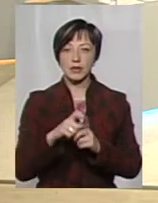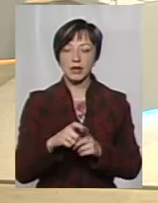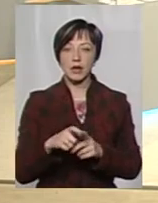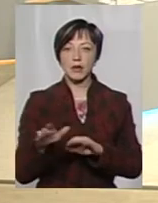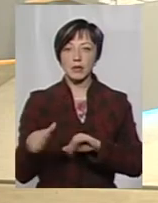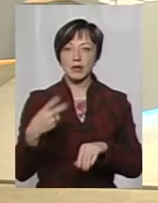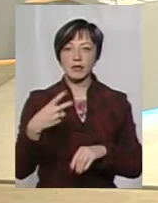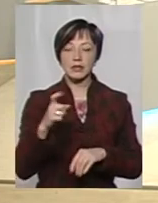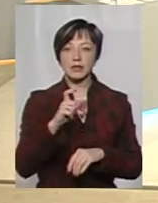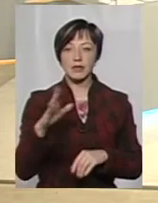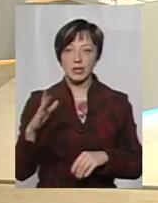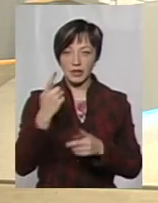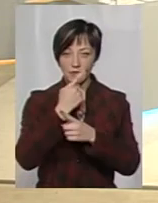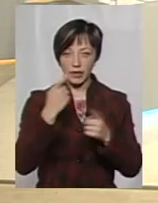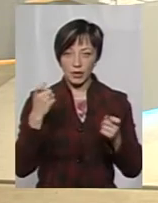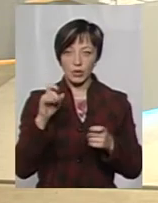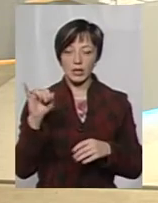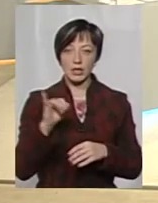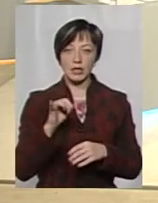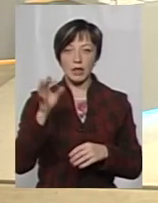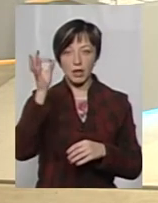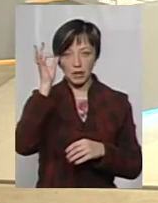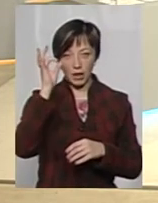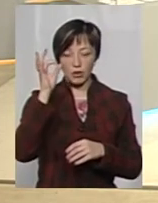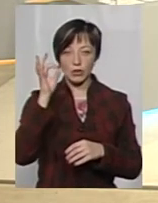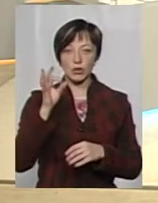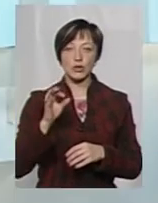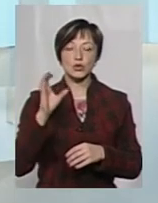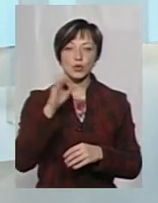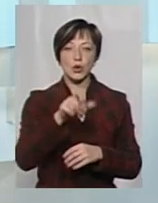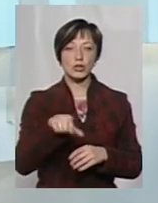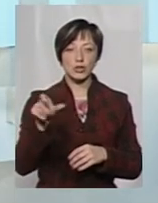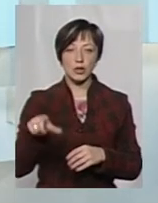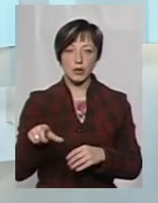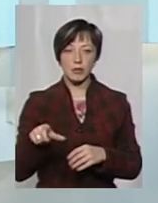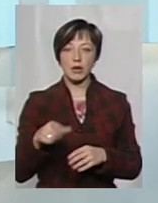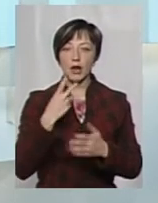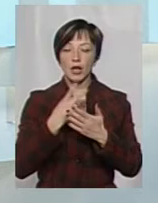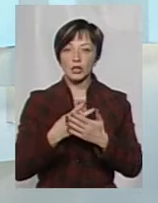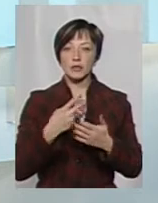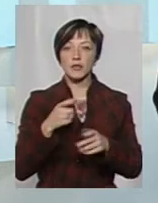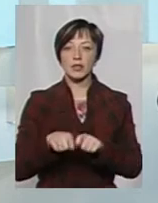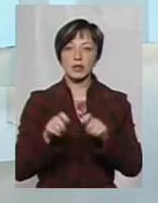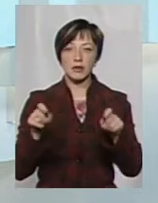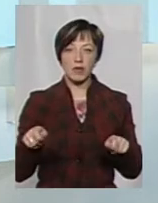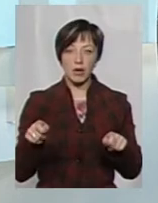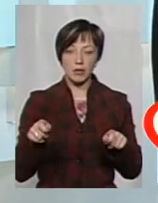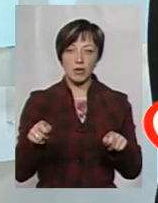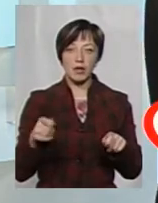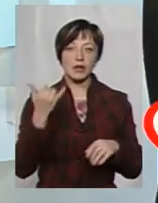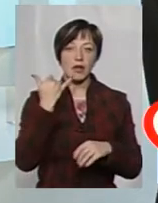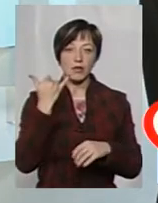20 хвилин нашого ефіру і я нагадаю слухачам і глядачам, що ми відкриваємо лінії для